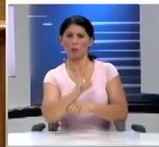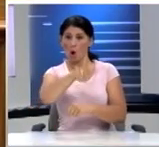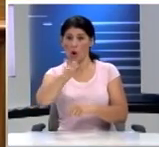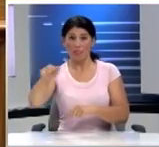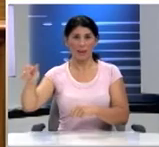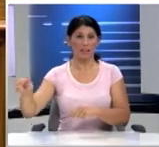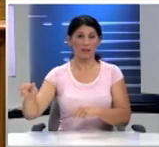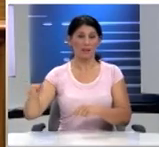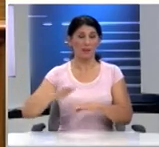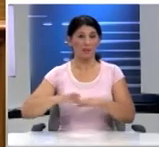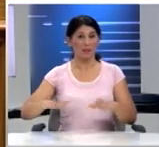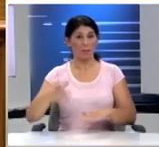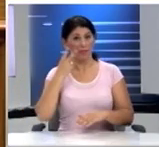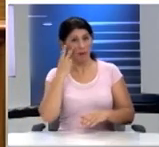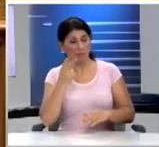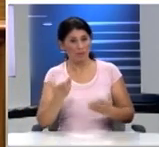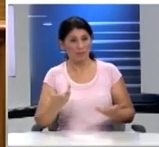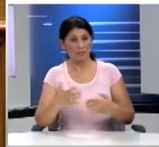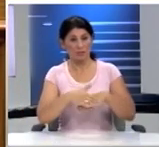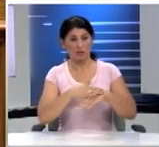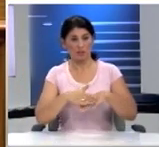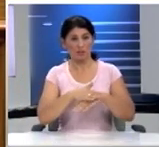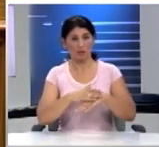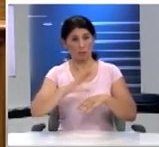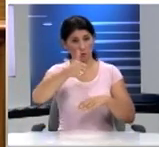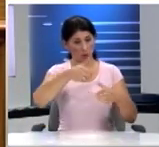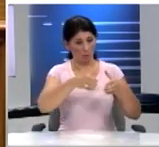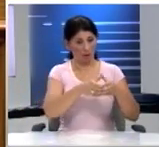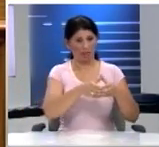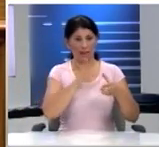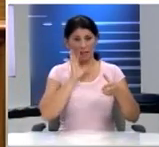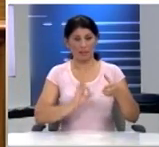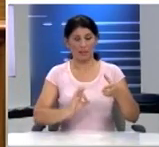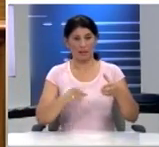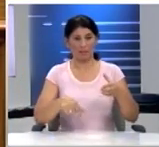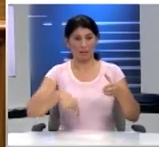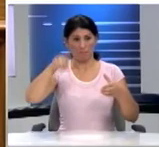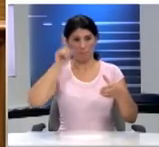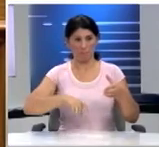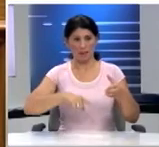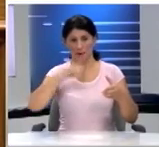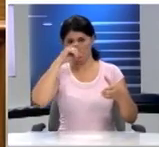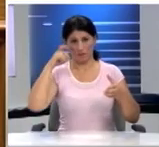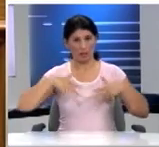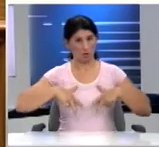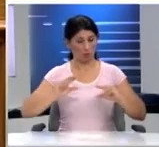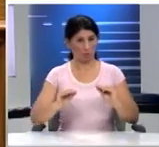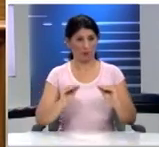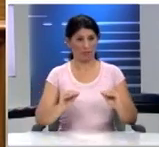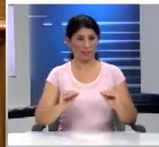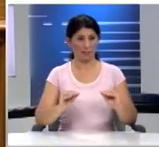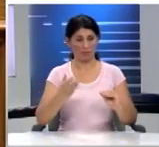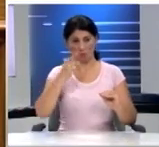τα παιδιά τα οποία παρακολούθησα σας ζητώ συγνώμη στην πρώτη ομάδα η αλήθεια είναι ότι αυτή η μέρα είναι πολύ δύσκολη για το Υπουργείο Παιδείας